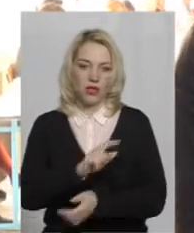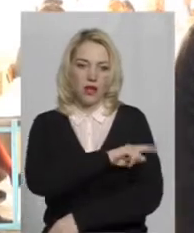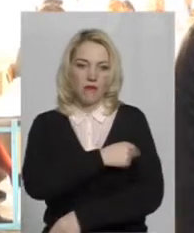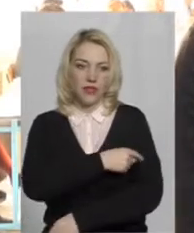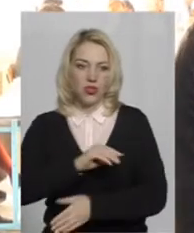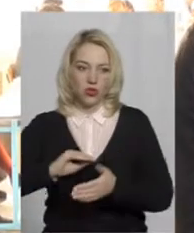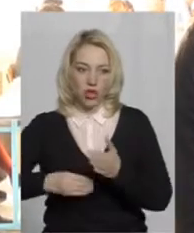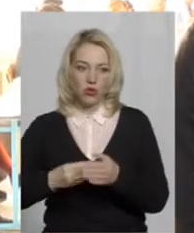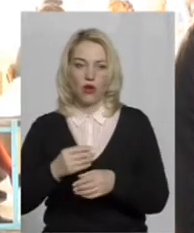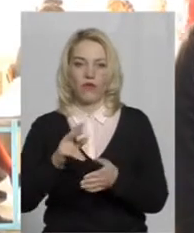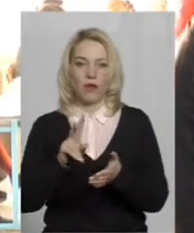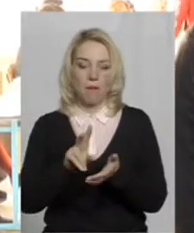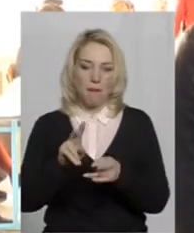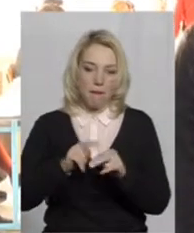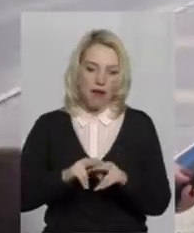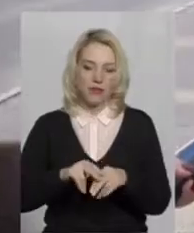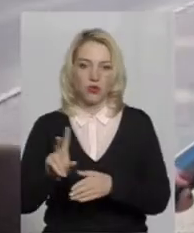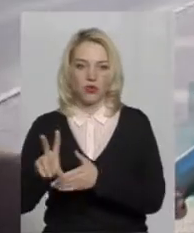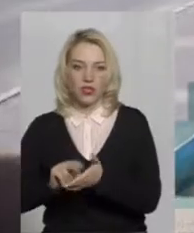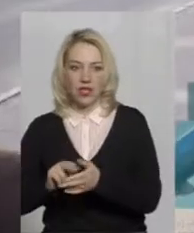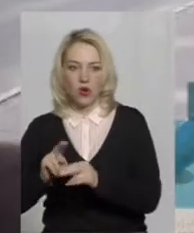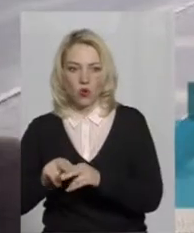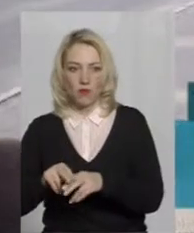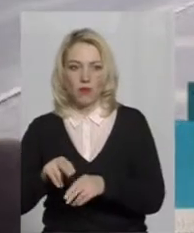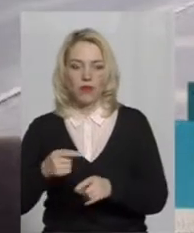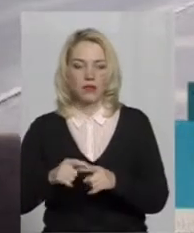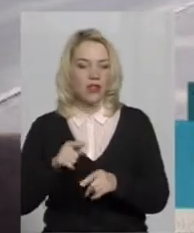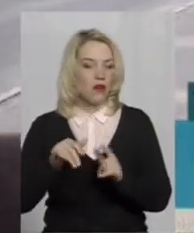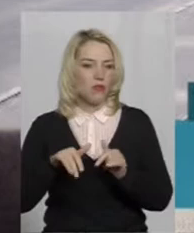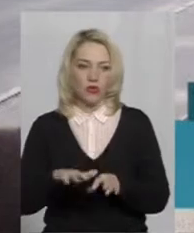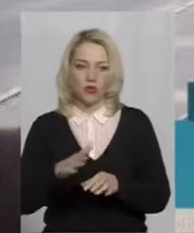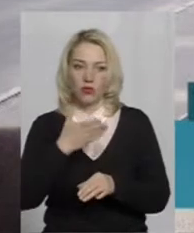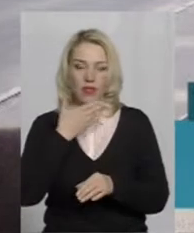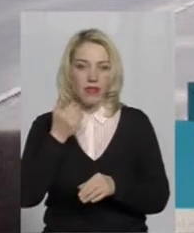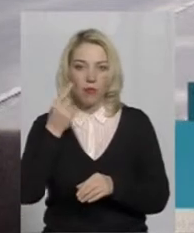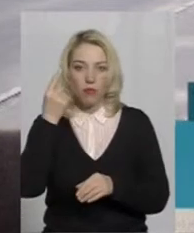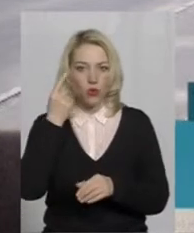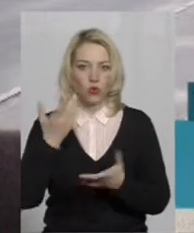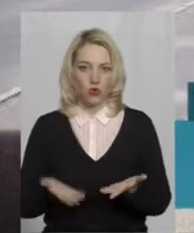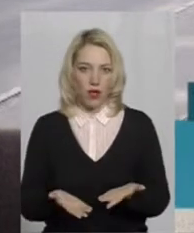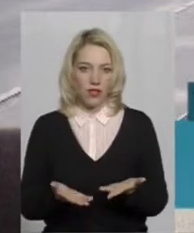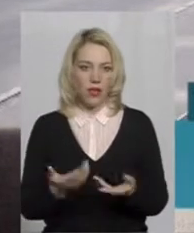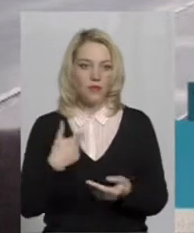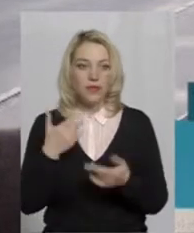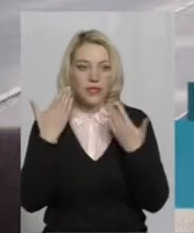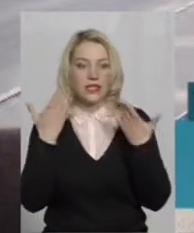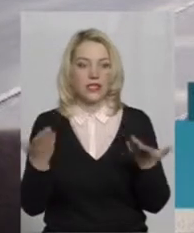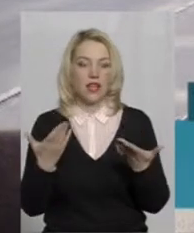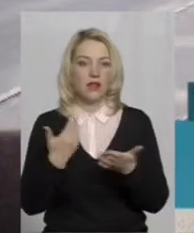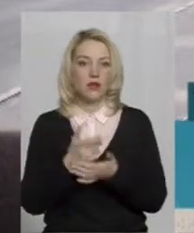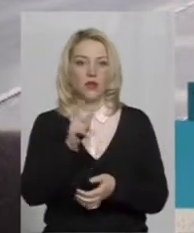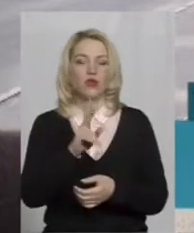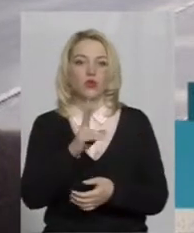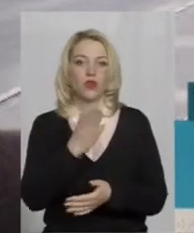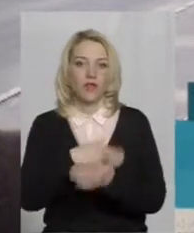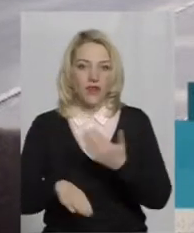довідку, паспорт, ксерокопію паспорта і заяву. Процедура не продумана, тому що, я не знаю, людина, яка з інвалідністю,